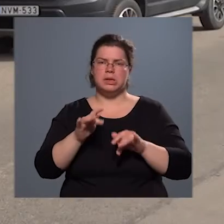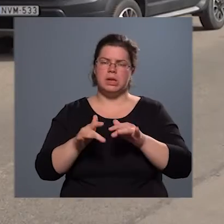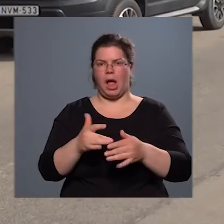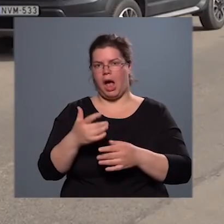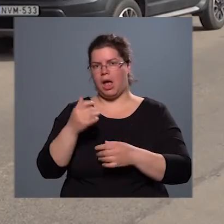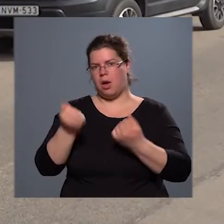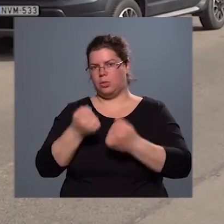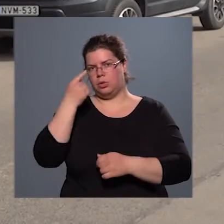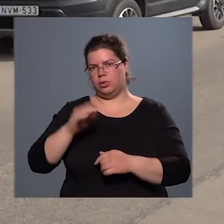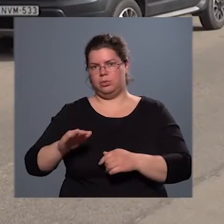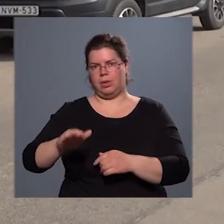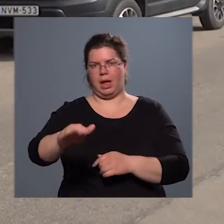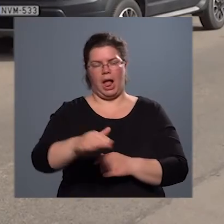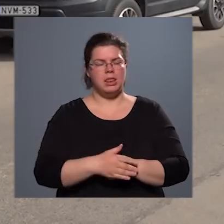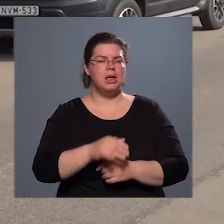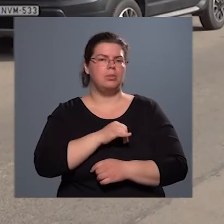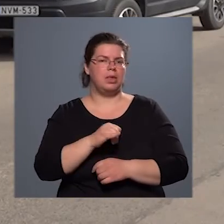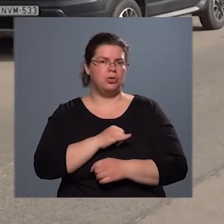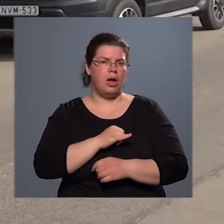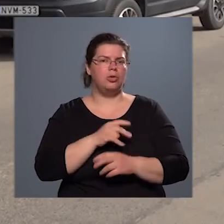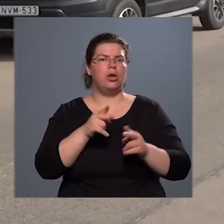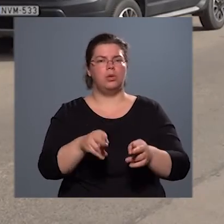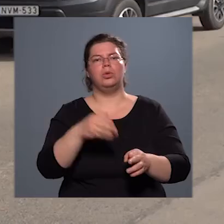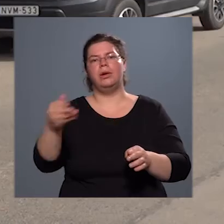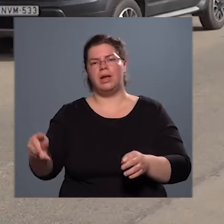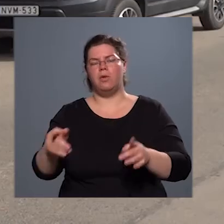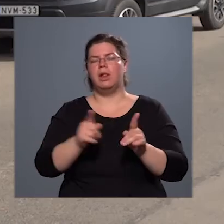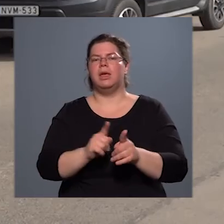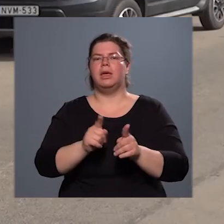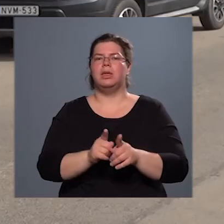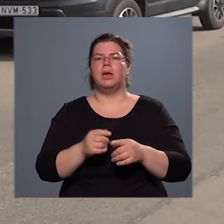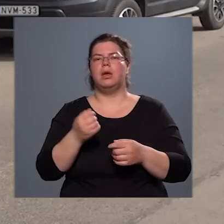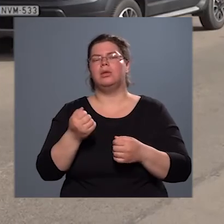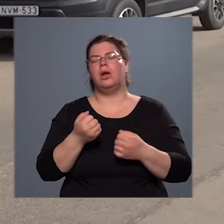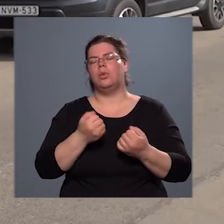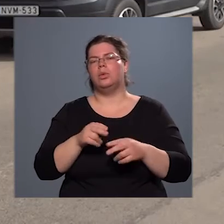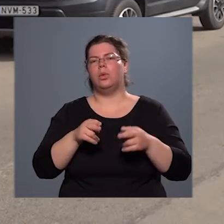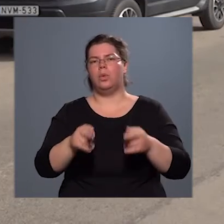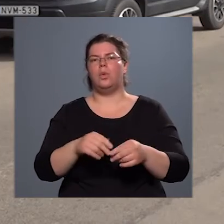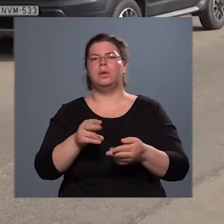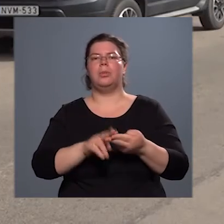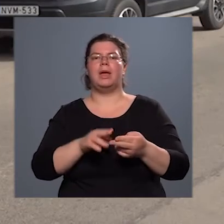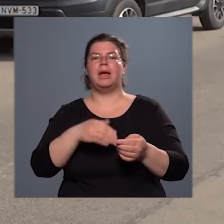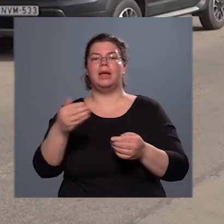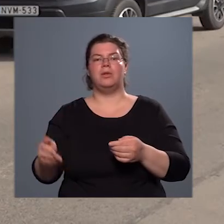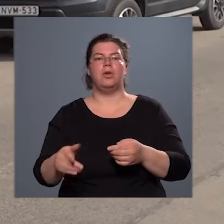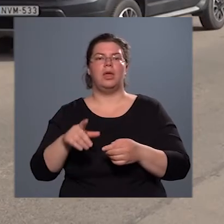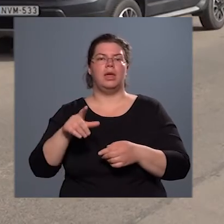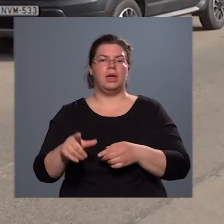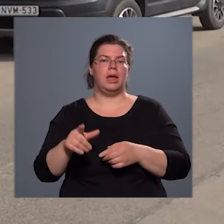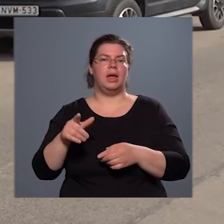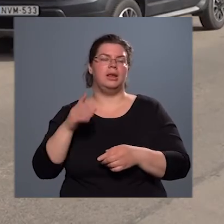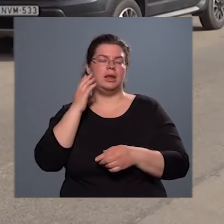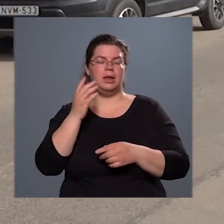lehetővé, biztonságosan az útpályán kívül, és így az útpályán jelenleg egy párhuzamos sávban parkoló autónk mellett két személyautó elfér,